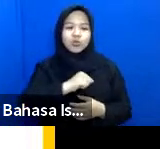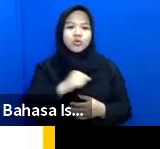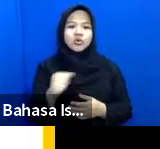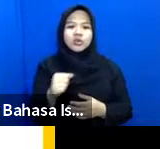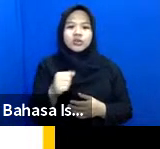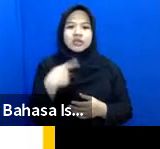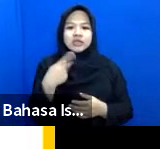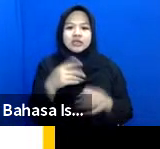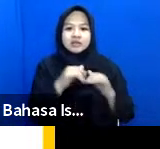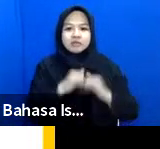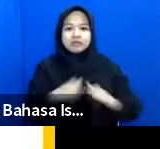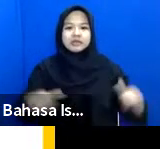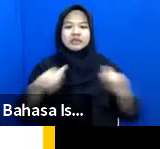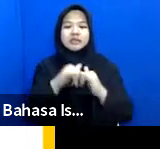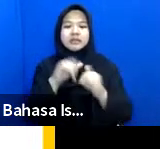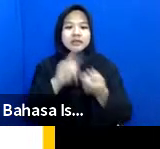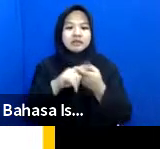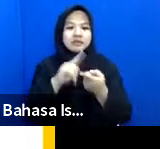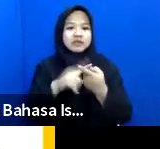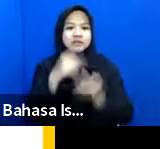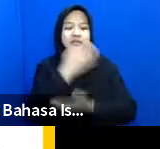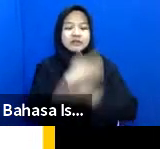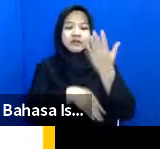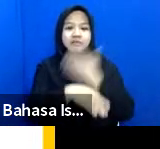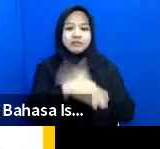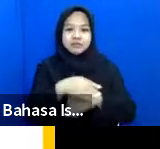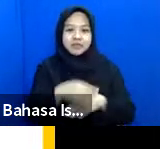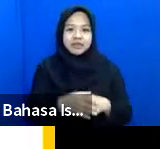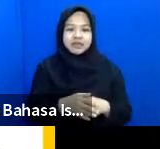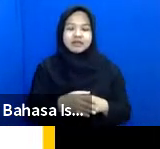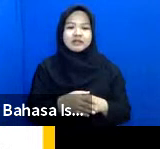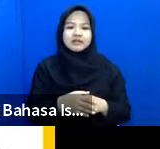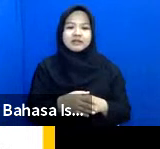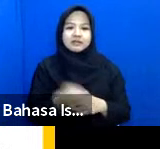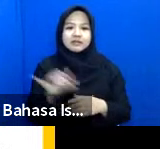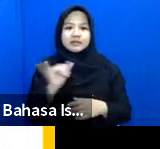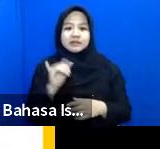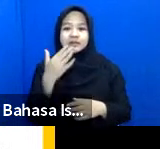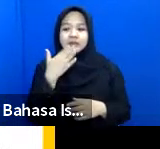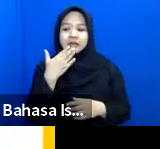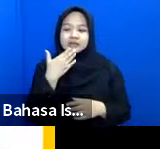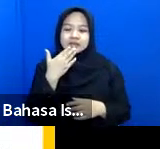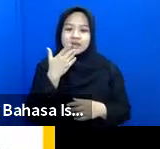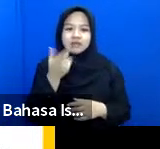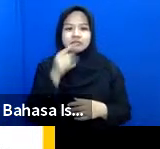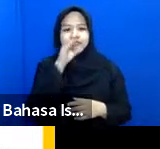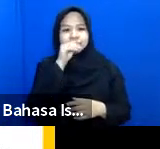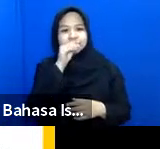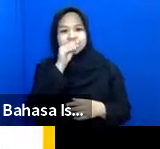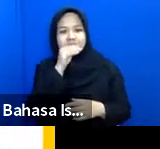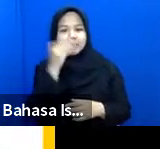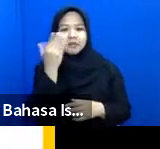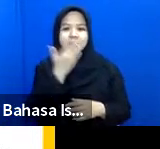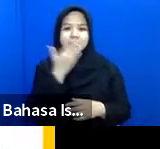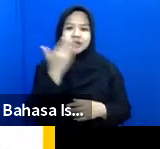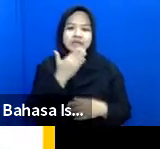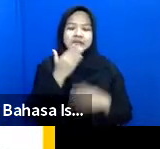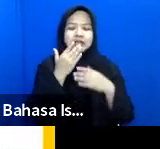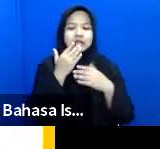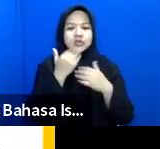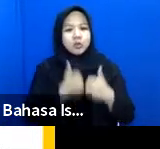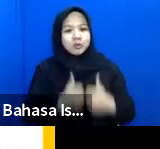bersama dengan teman-teman di Fabel adalah sebagaimana biasa tentunya berbicara dengan bahasa yang sopan